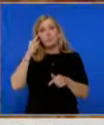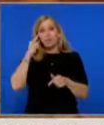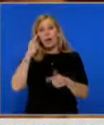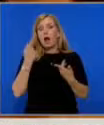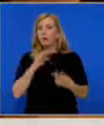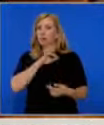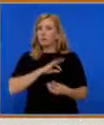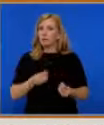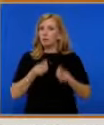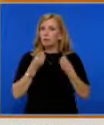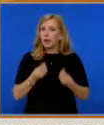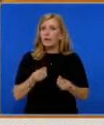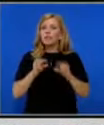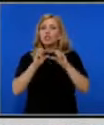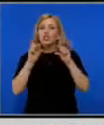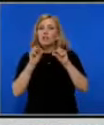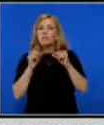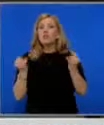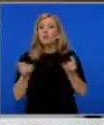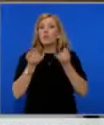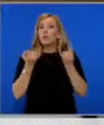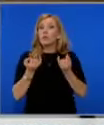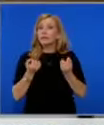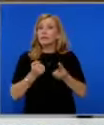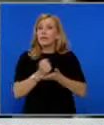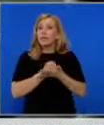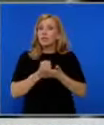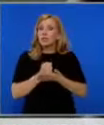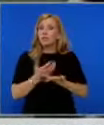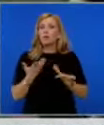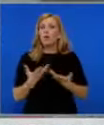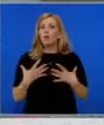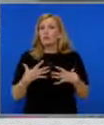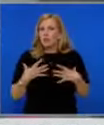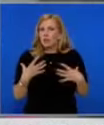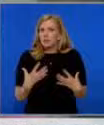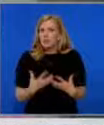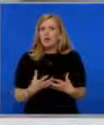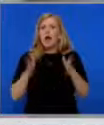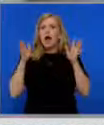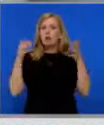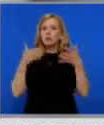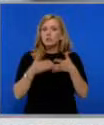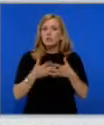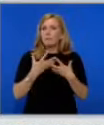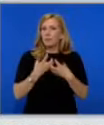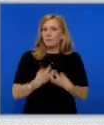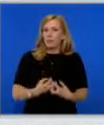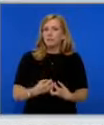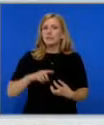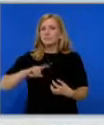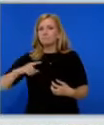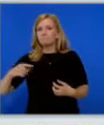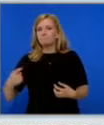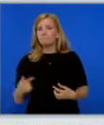чиповете значително ще улеснят лечението на състояние като затластяване, аутизъм, депресия, шизофрения. През май